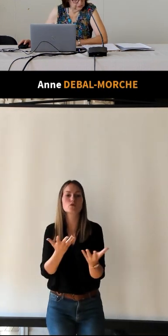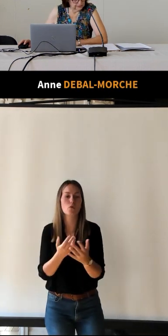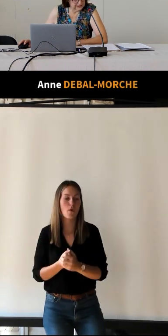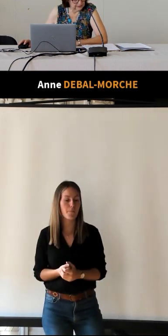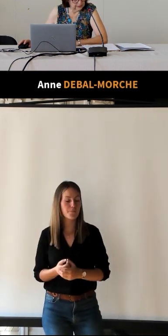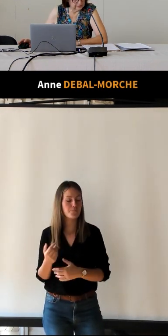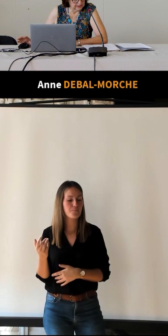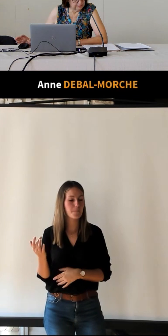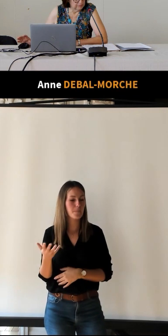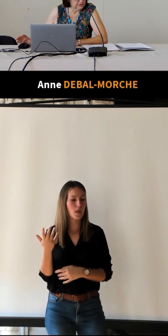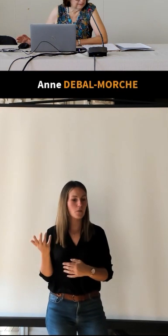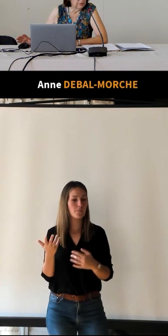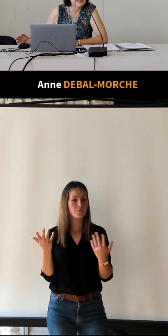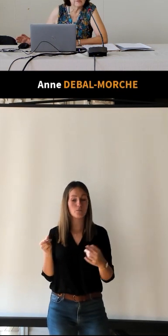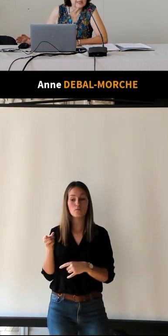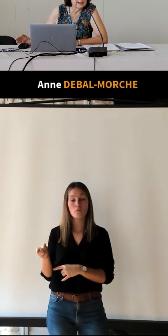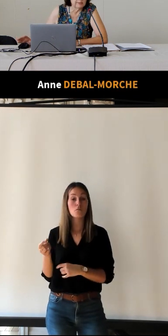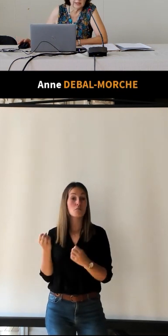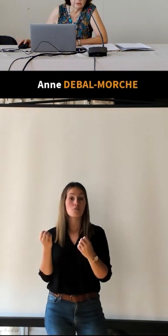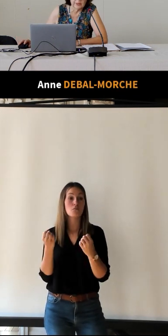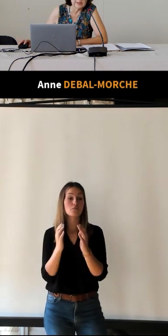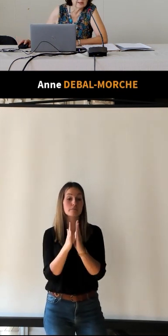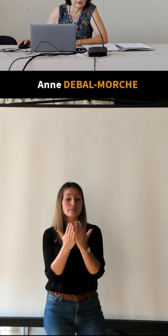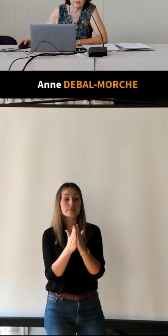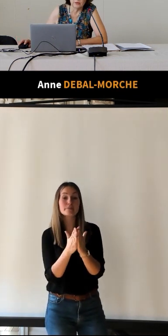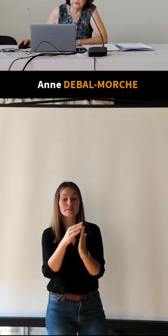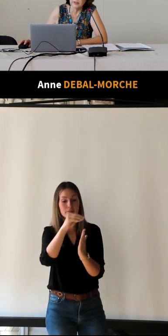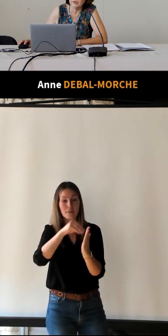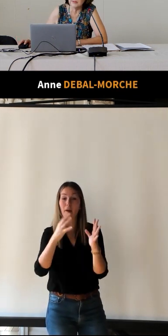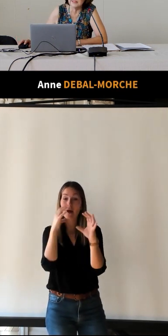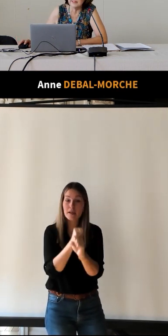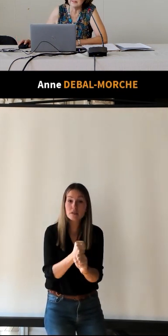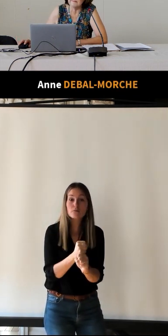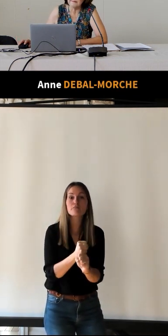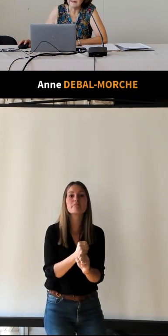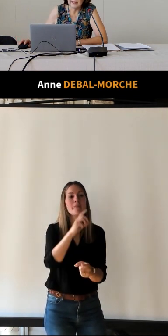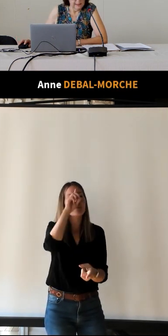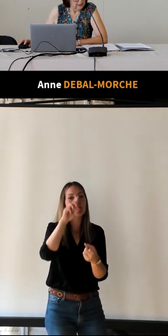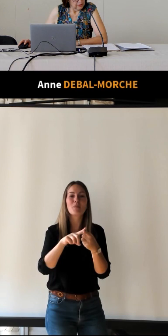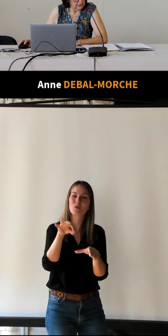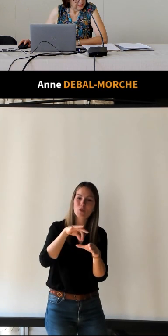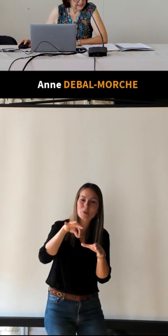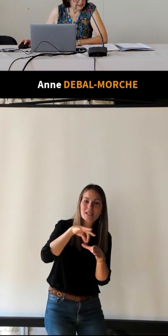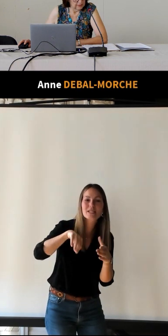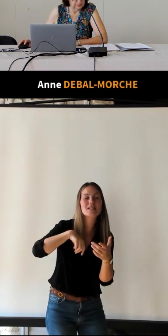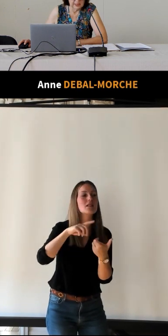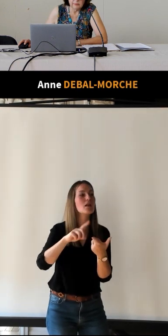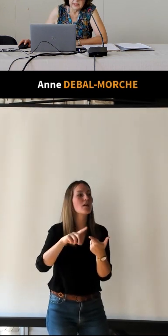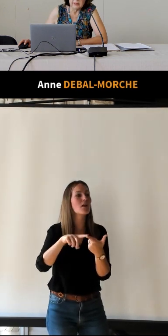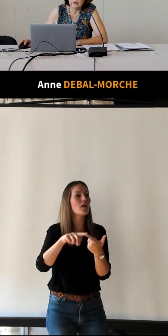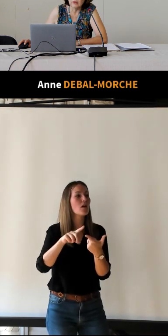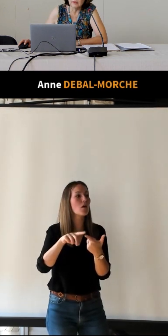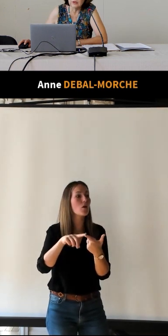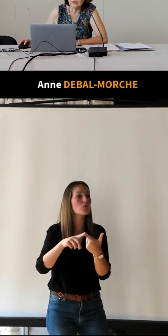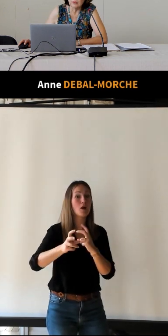Donc, il propose un peu l'essentiel pour un touriste, une bonne cuisine, également des